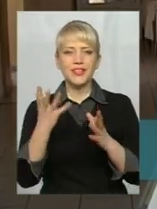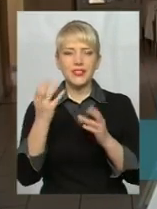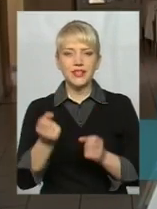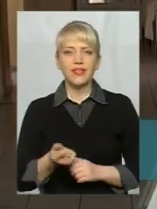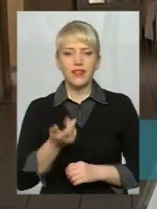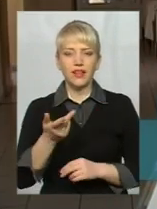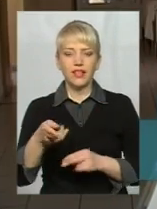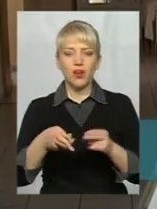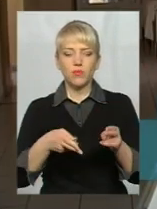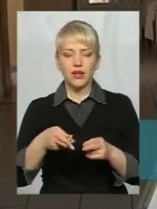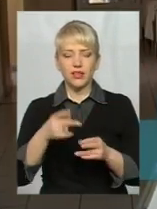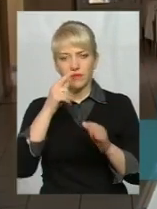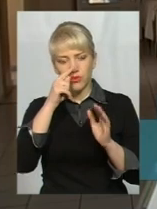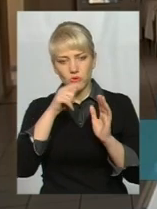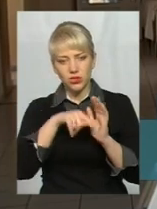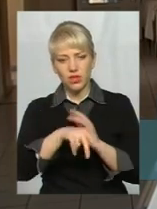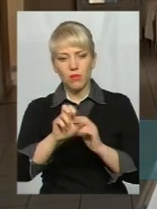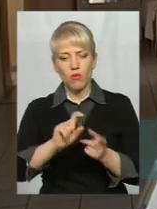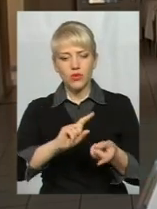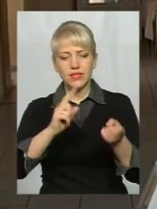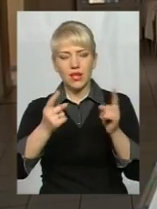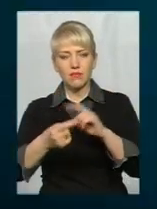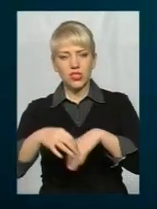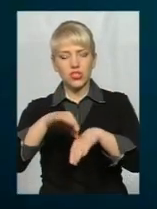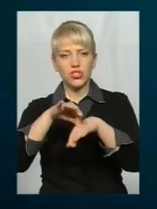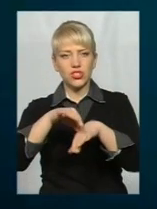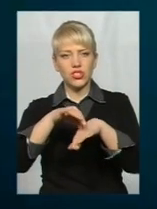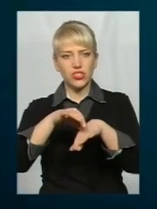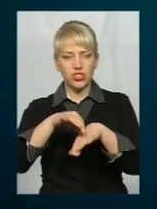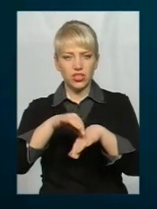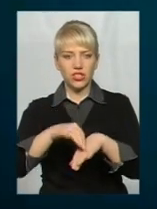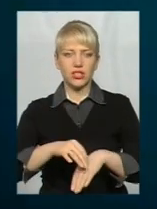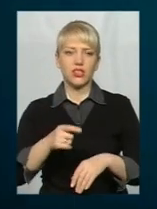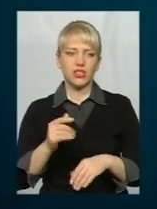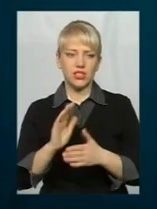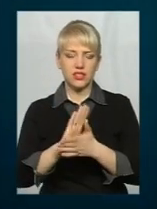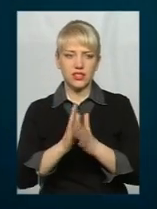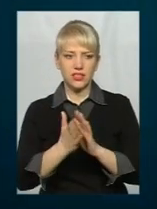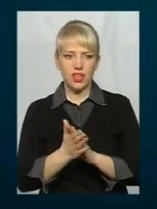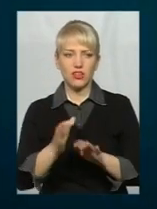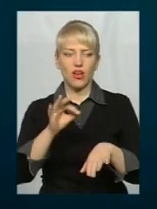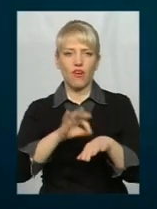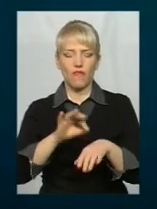втручань по заміщенню дефекта шкірного покриву. І стан хворозу залишається важкий, на даний момент